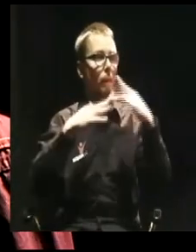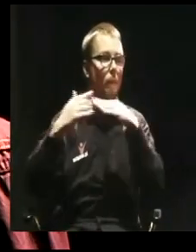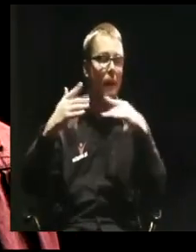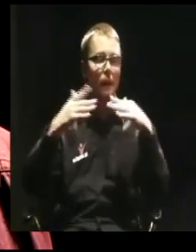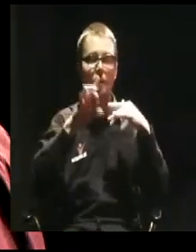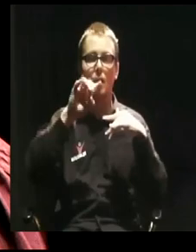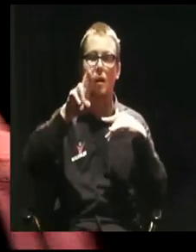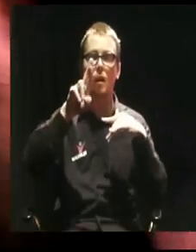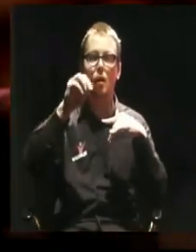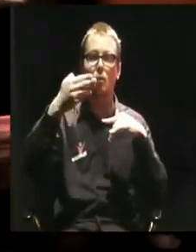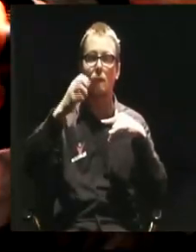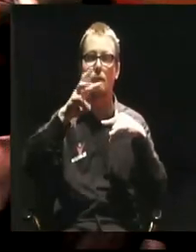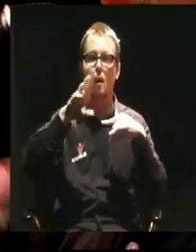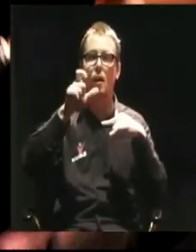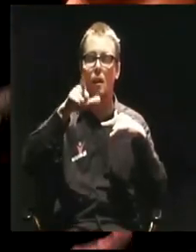Kłarstwo.